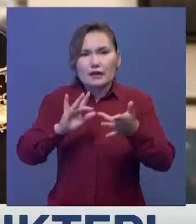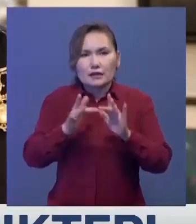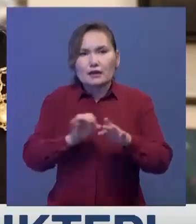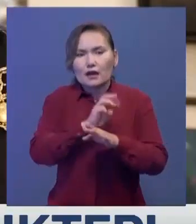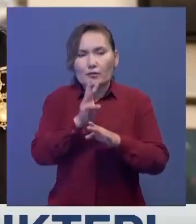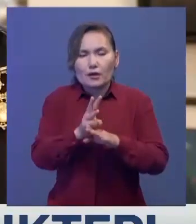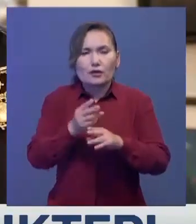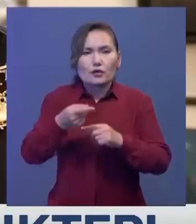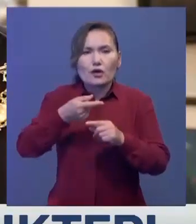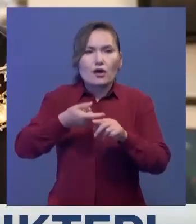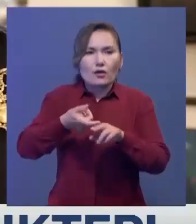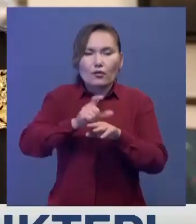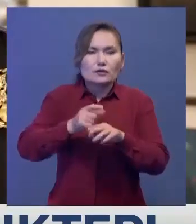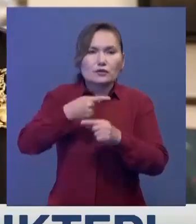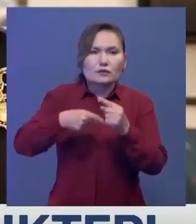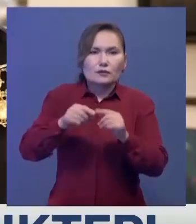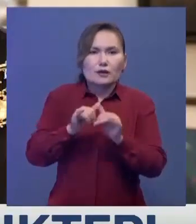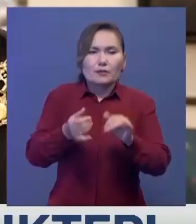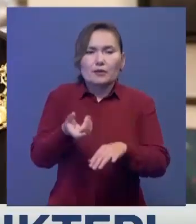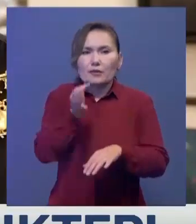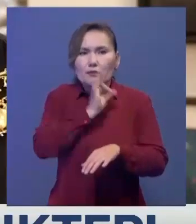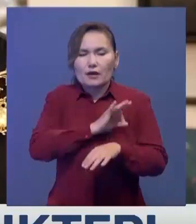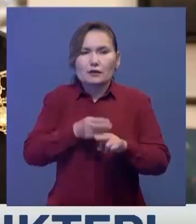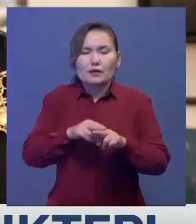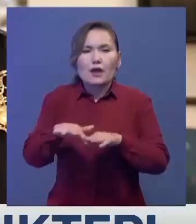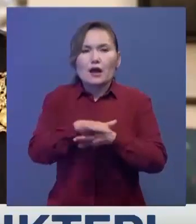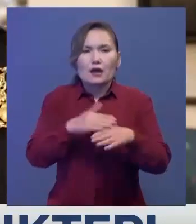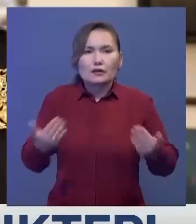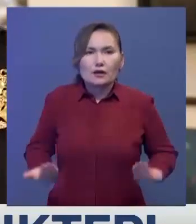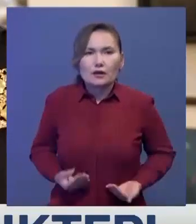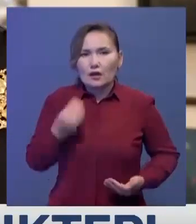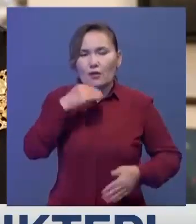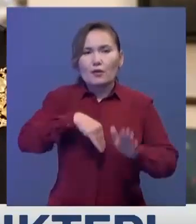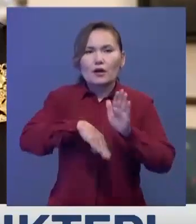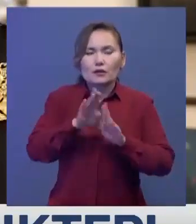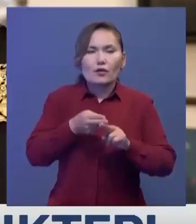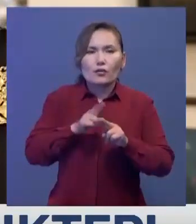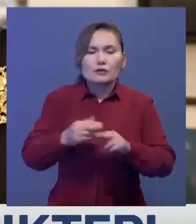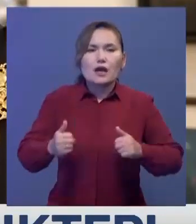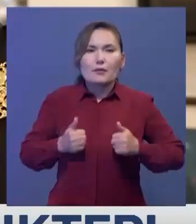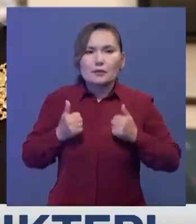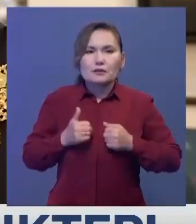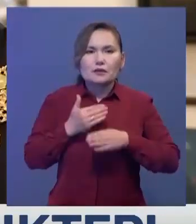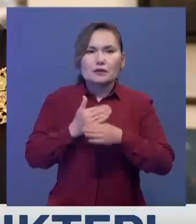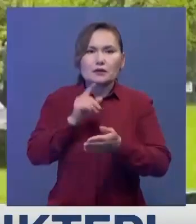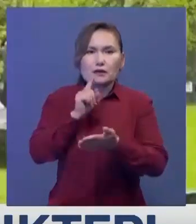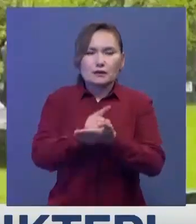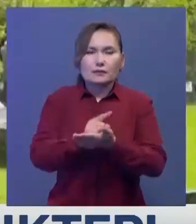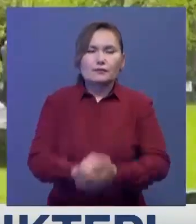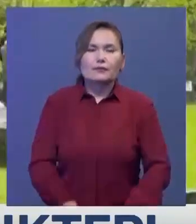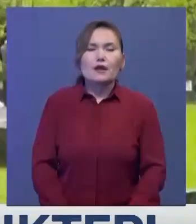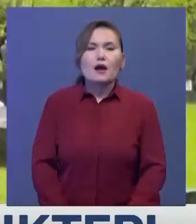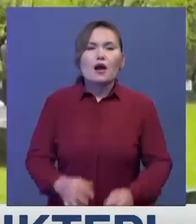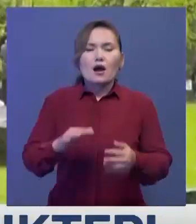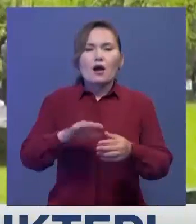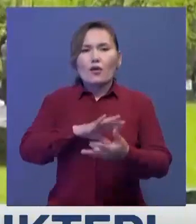бизнес үшінде жеке үйлер үшінде маңызды. Қалықтың өмірін жақсарту үшін қолдан келгендің бәрін жасауымызға жетті. Елді